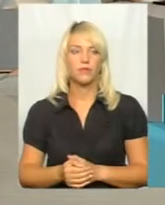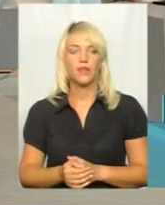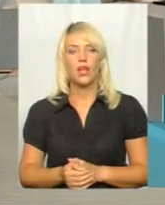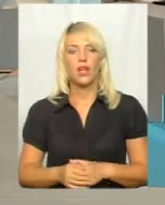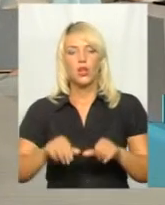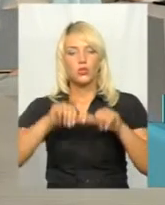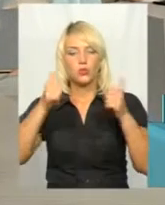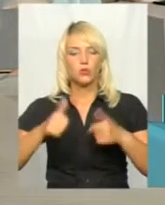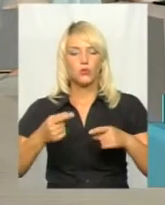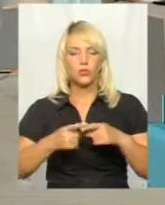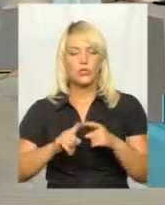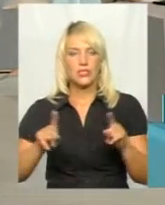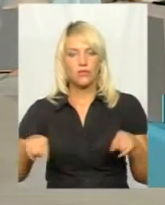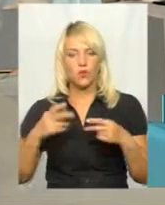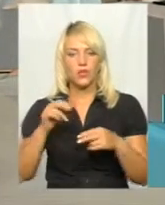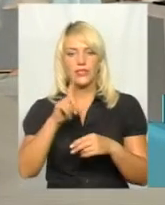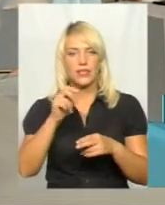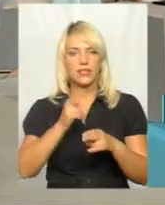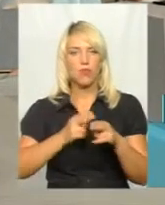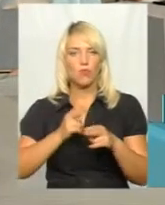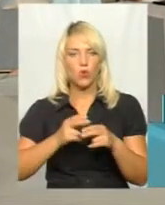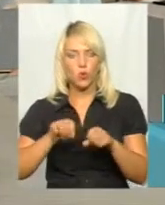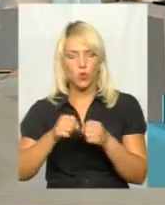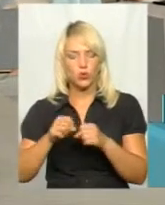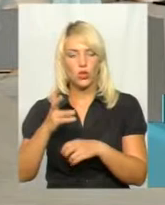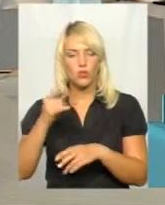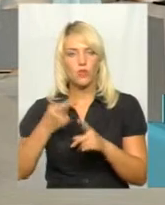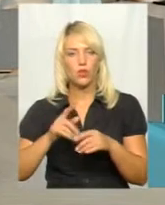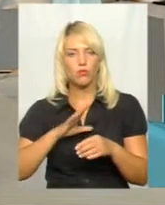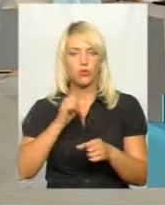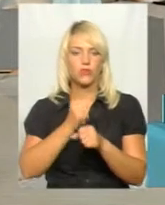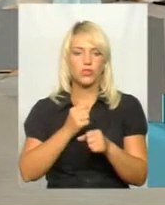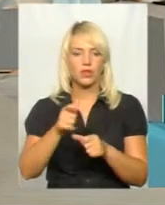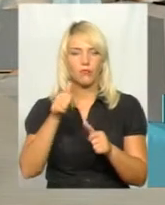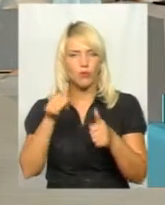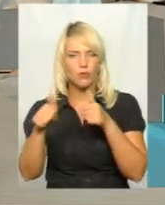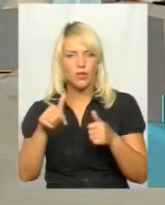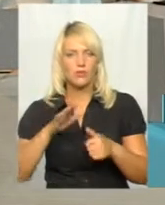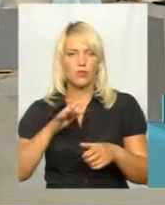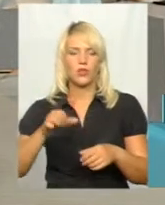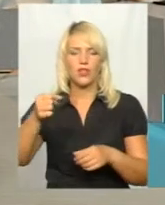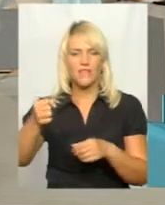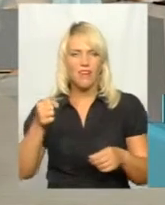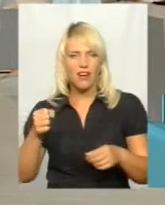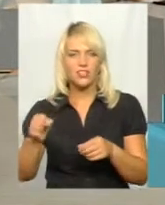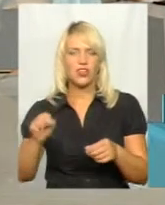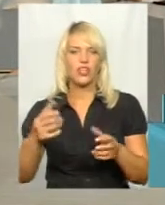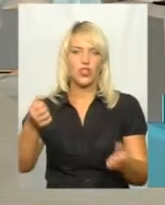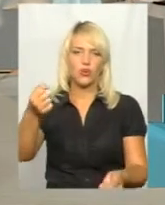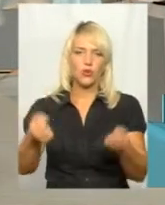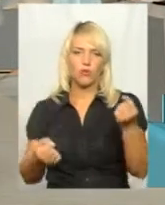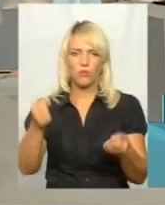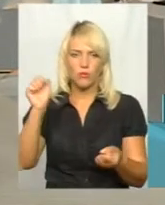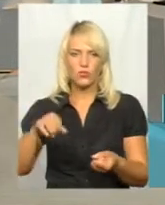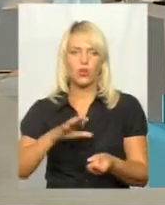Скульптуриці створювалися із брухту, але ж вони були, ви вже згадували, функціональними. Там і кнопки натискалися, важелі рухалися, кермо можна було покрутити,